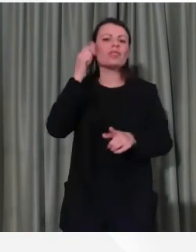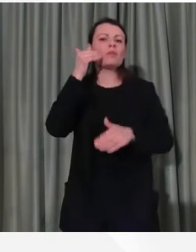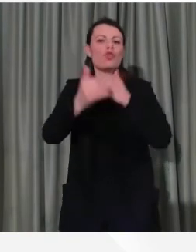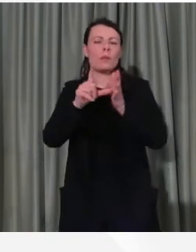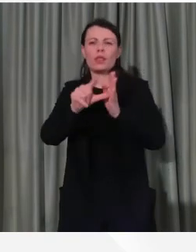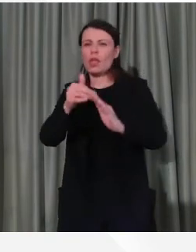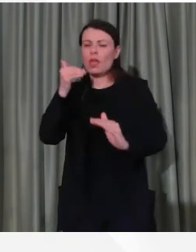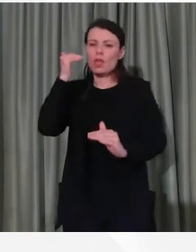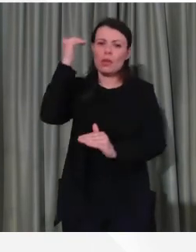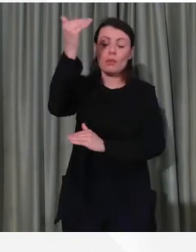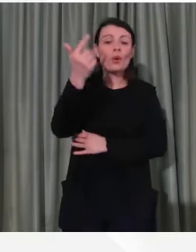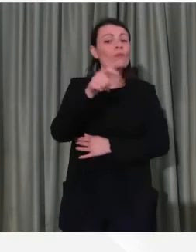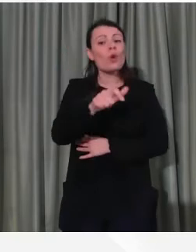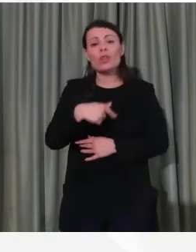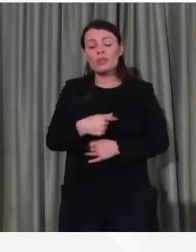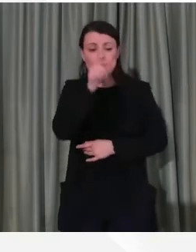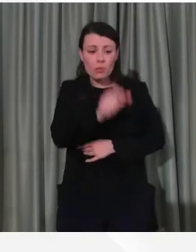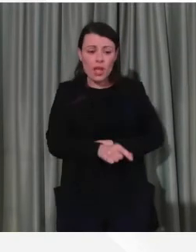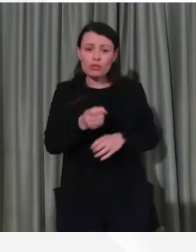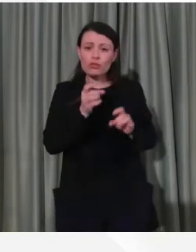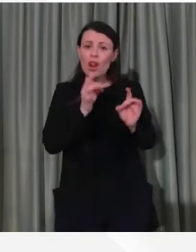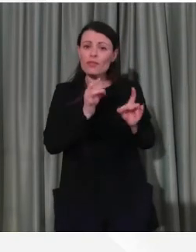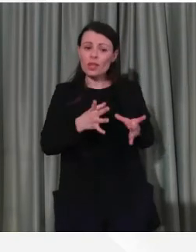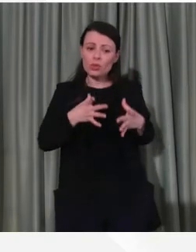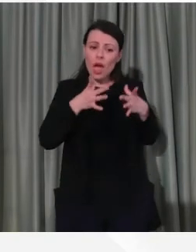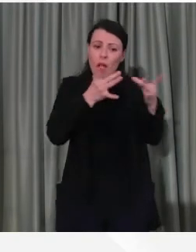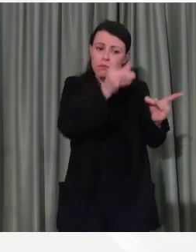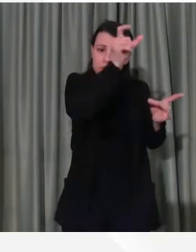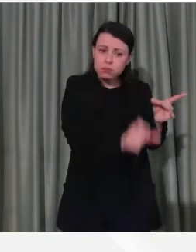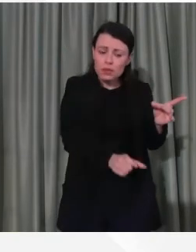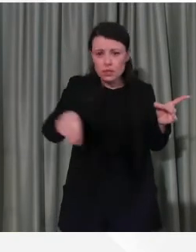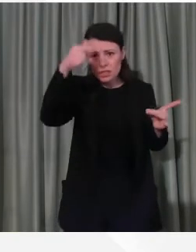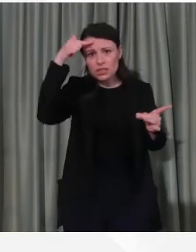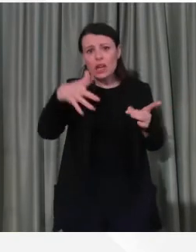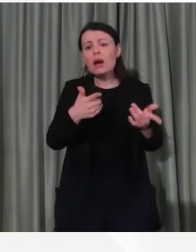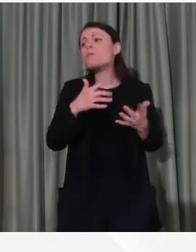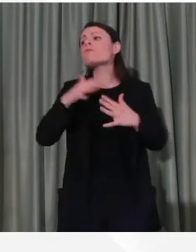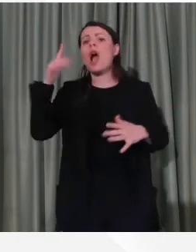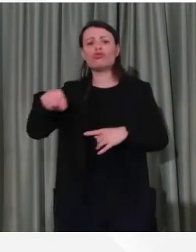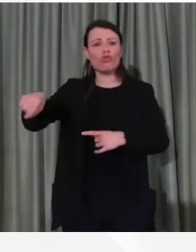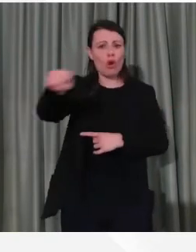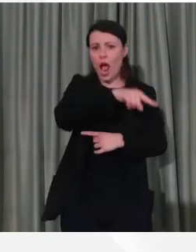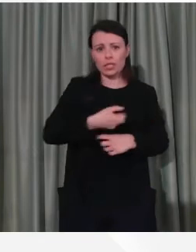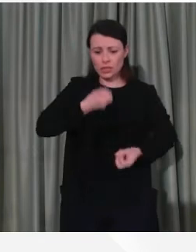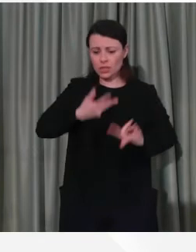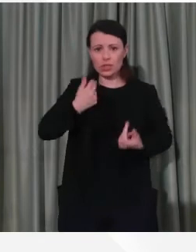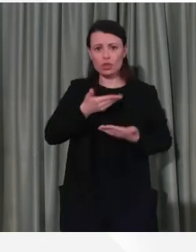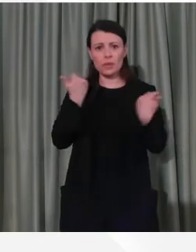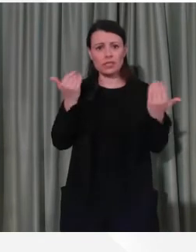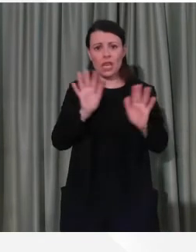contrae il virus la maggior parte sapete che non ha sintomi, pochi hanno sintomi,